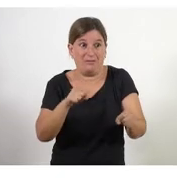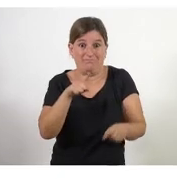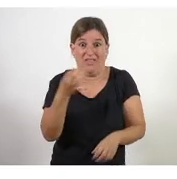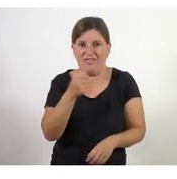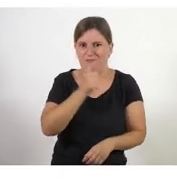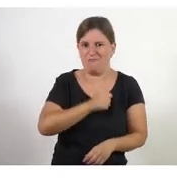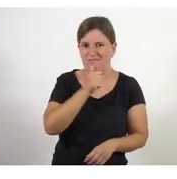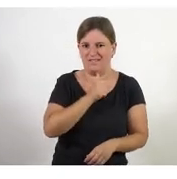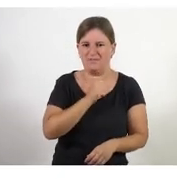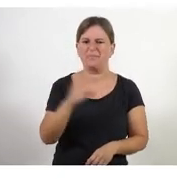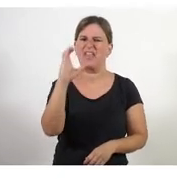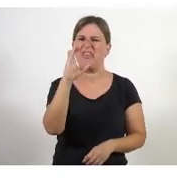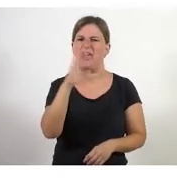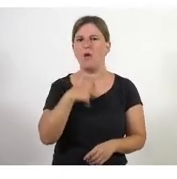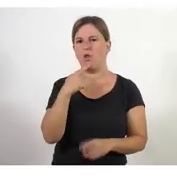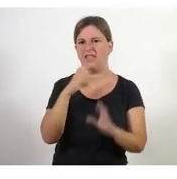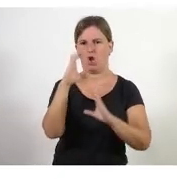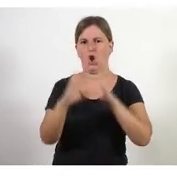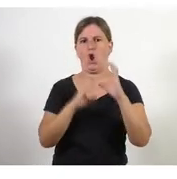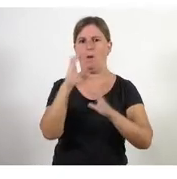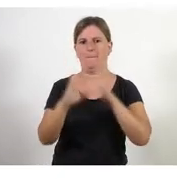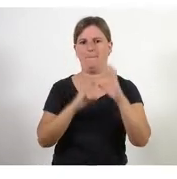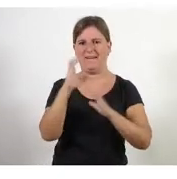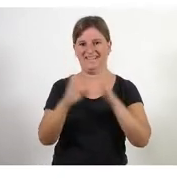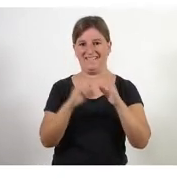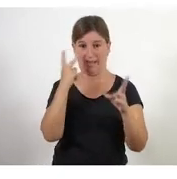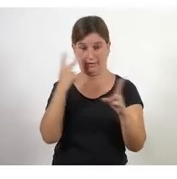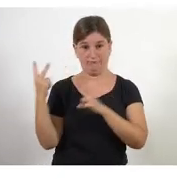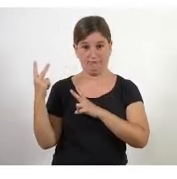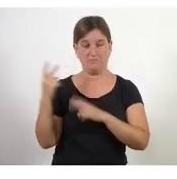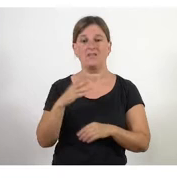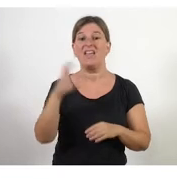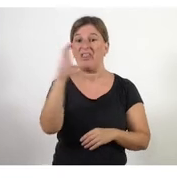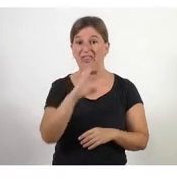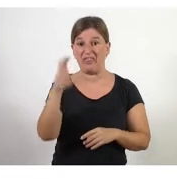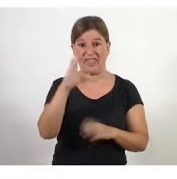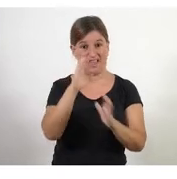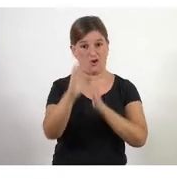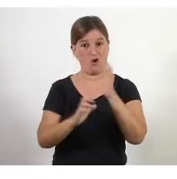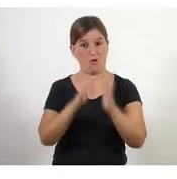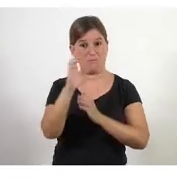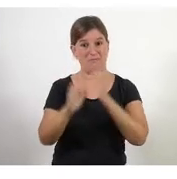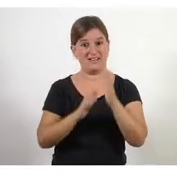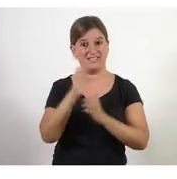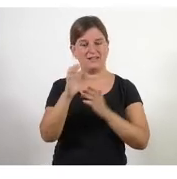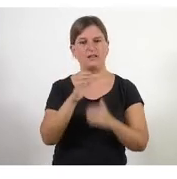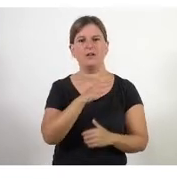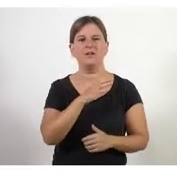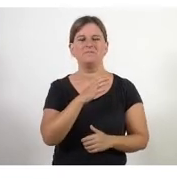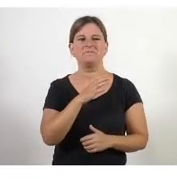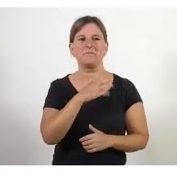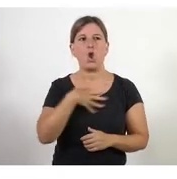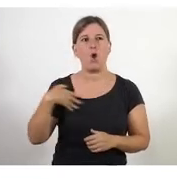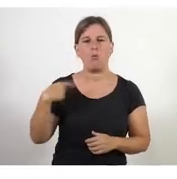és de complexitat i aquí és molt interessant veure que complexitat no vol dir que l